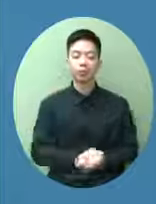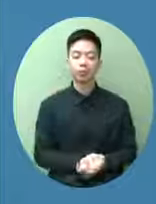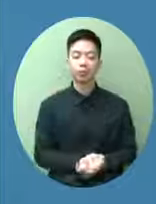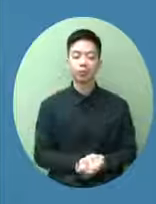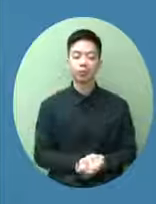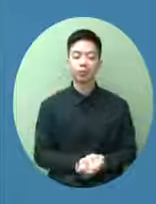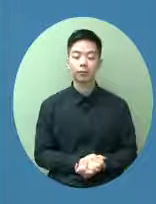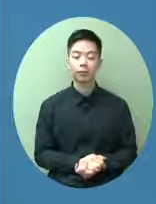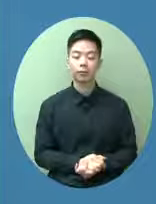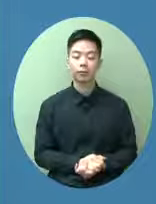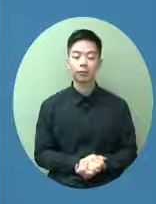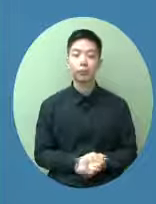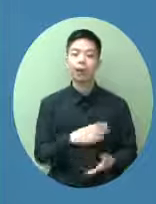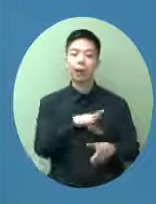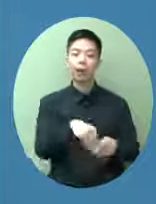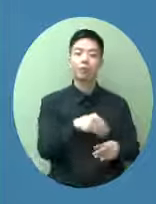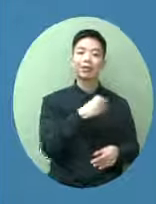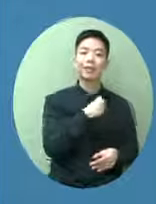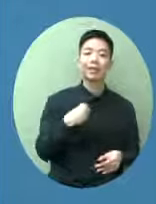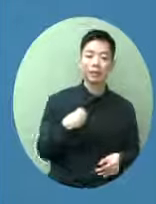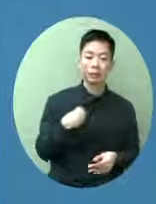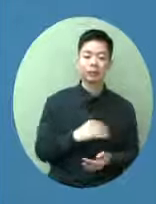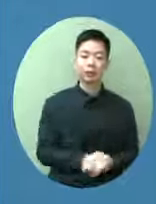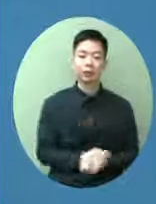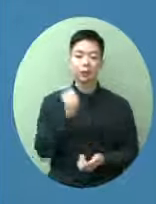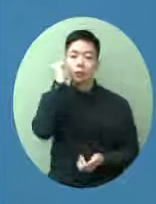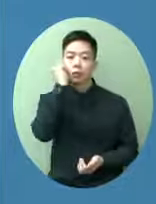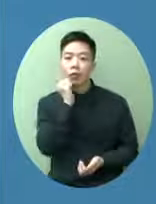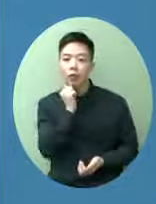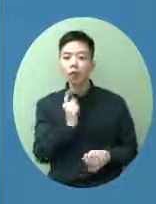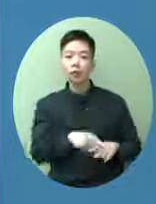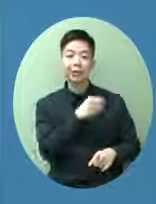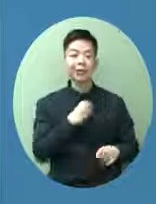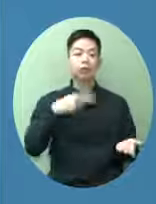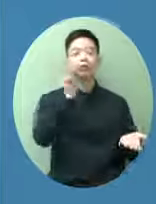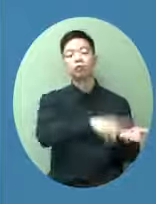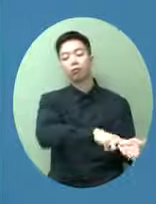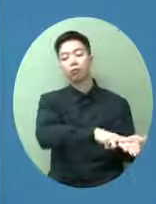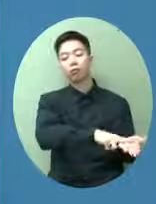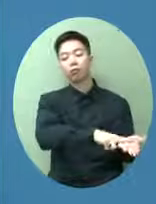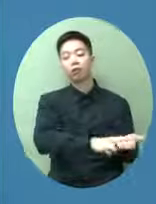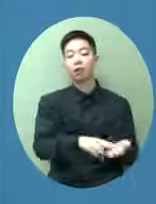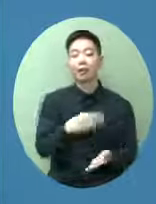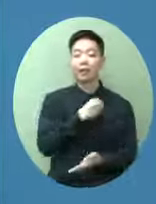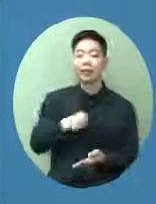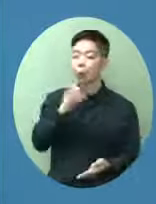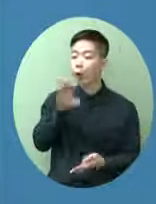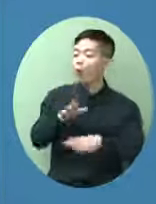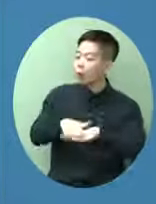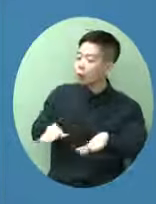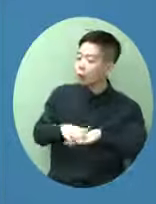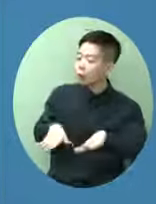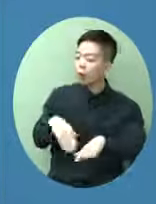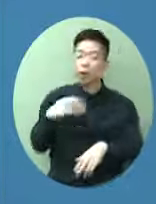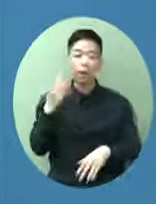群組要努力就是醫生因為長者特別信醫生醫生告訴他安全他就會安心去